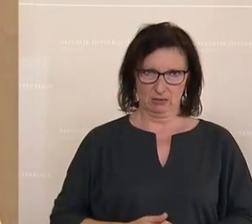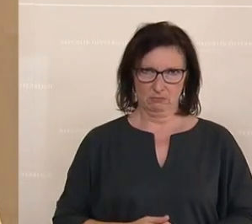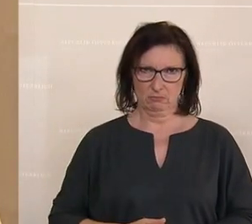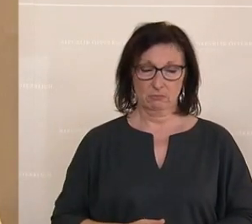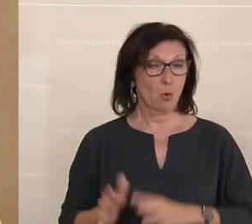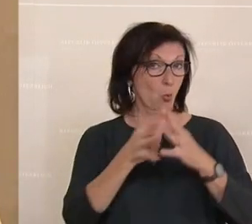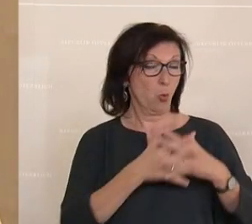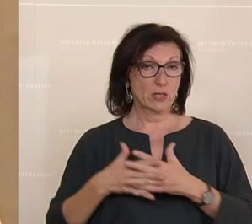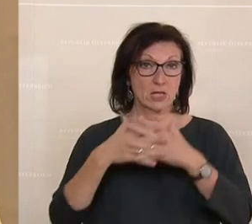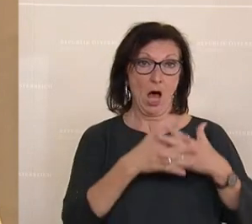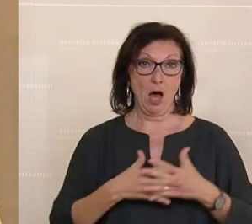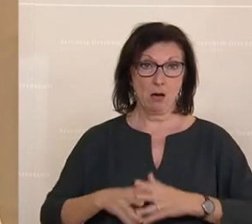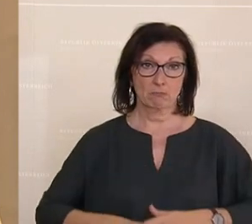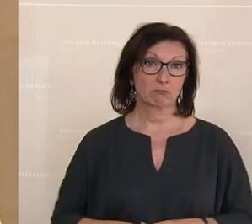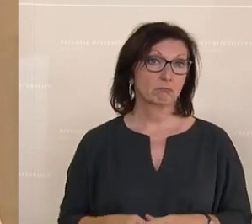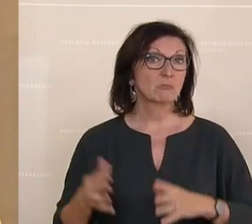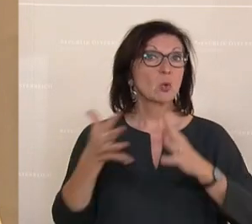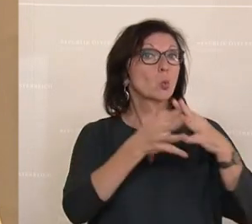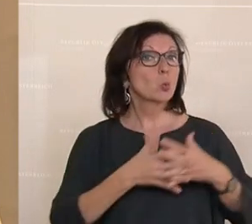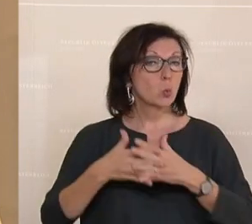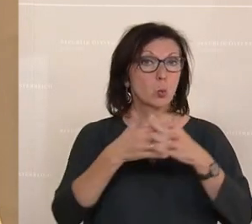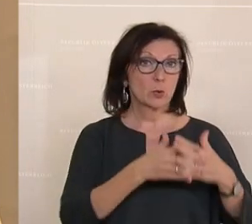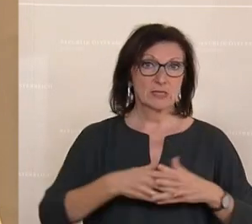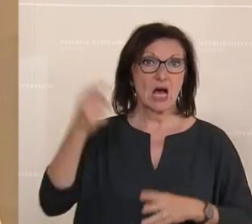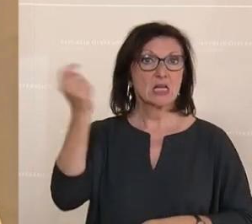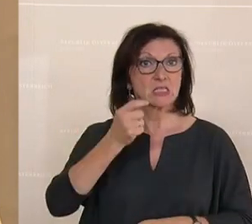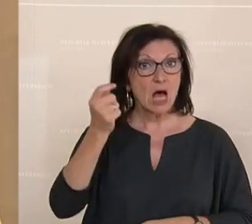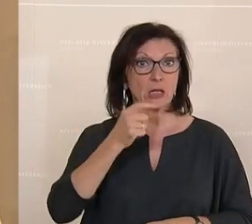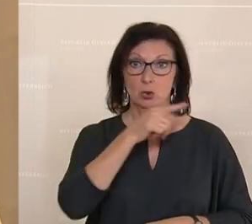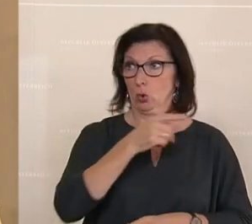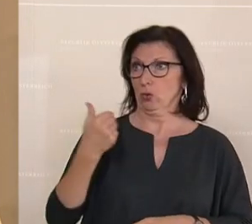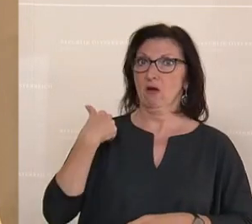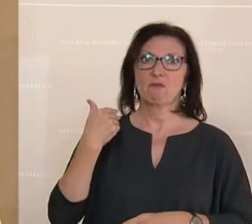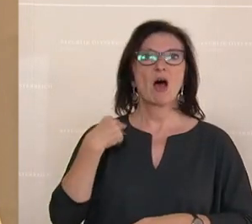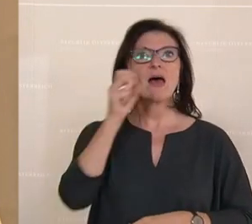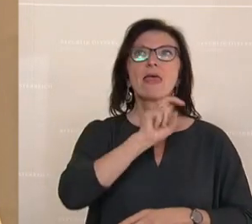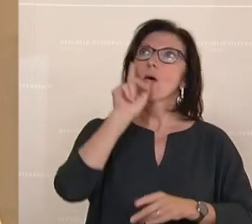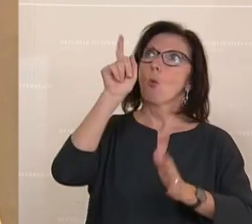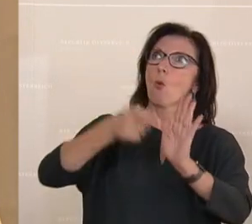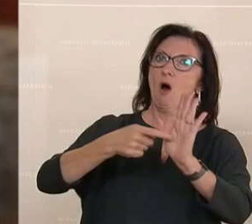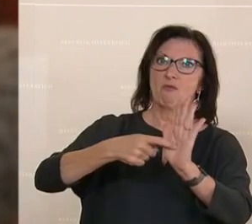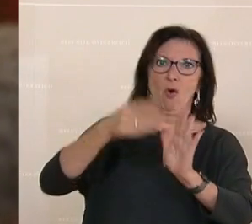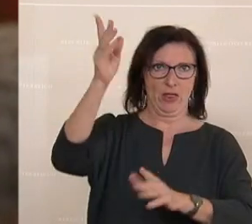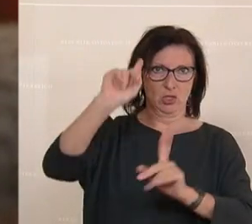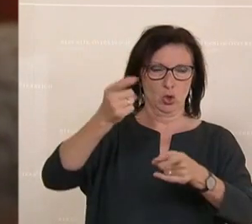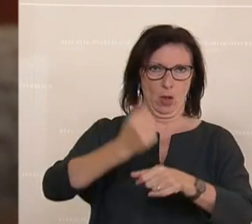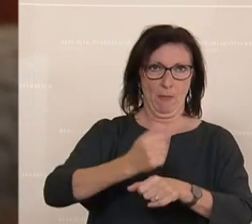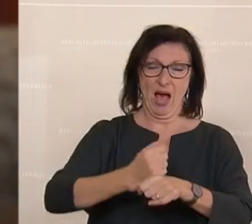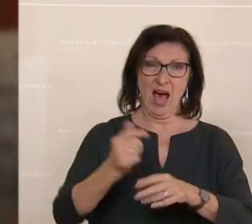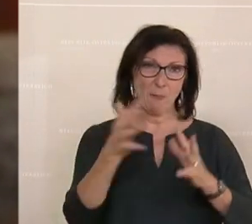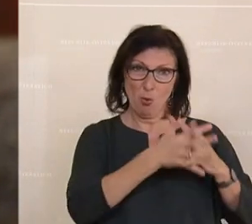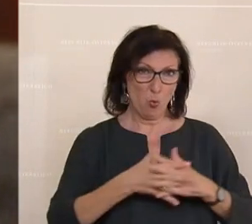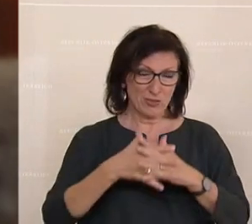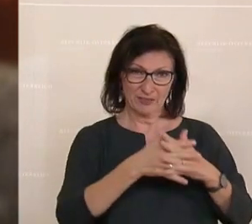USA haben diese Sanktionen zwar diktiert, der EU, aber die USA hat noch nie Sanktionen